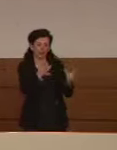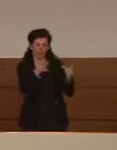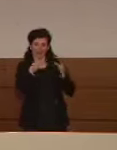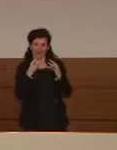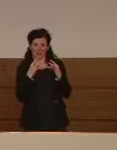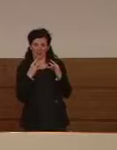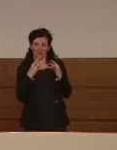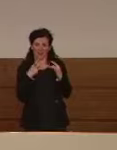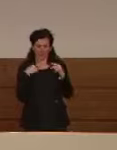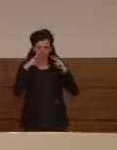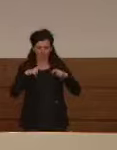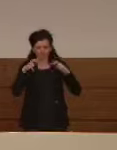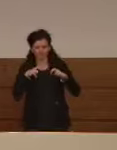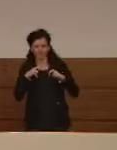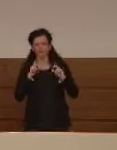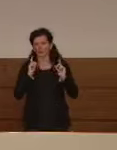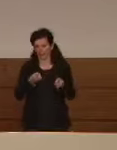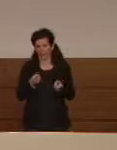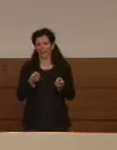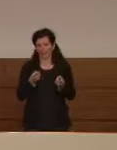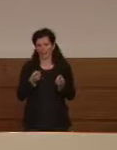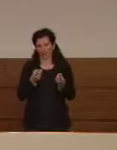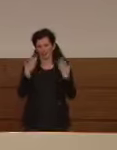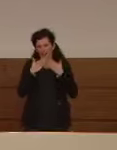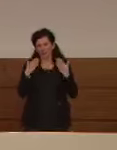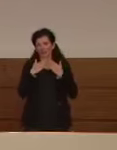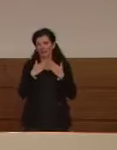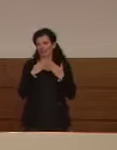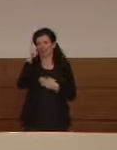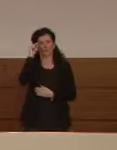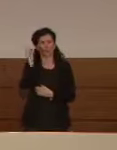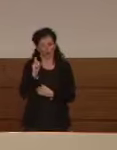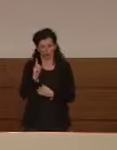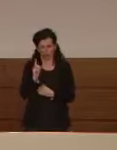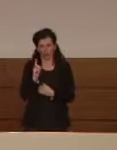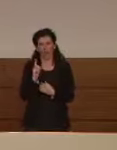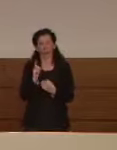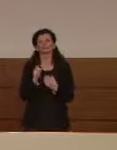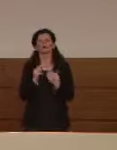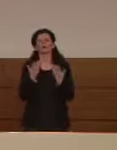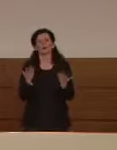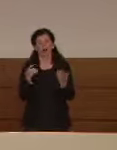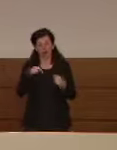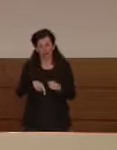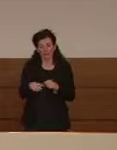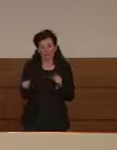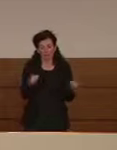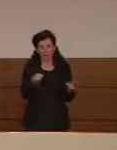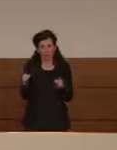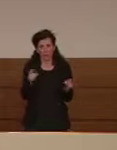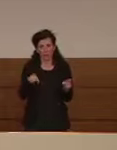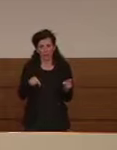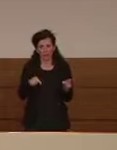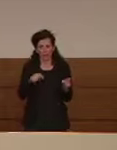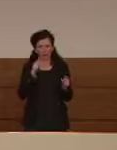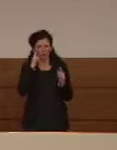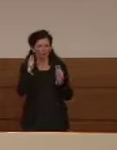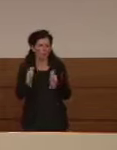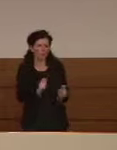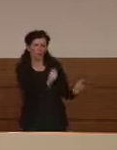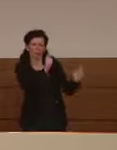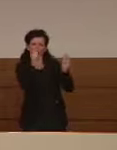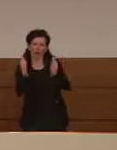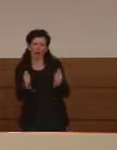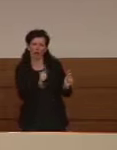non per ora, nonostante il follow-up sia limitato, diciamo, il monitoraggio clinico dei